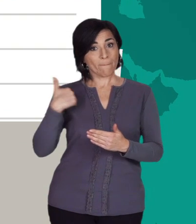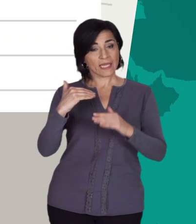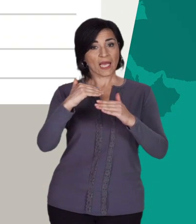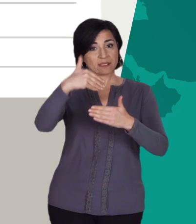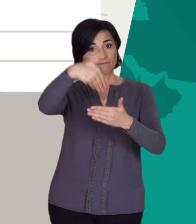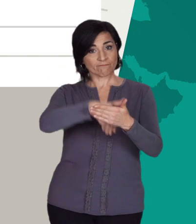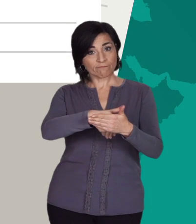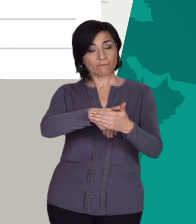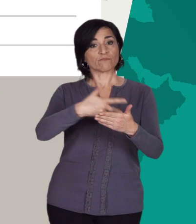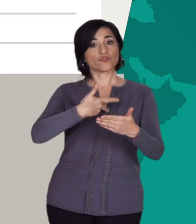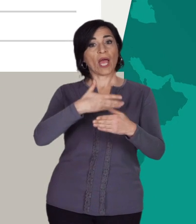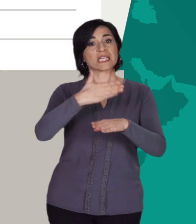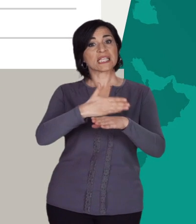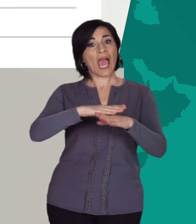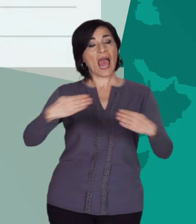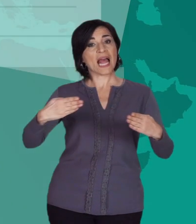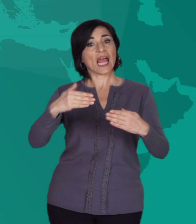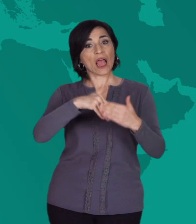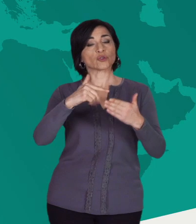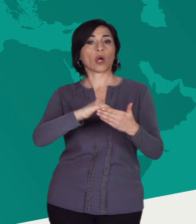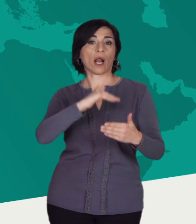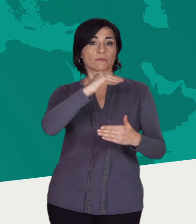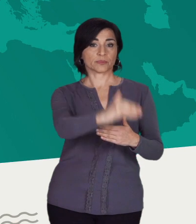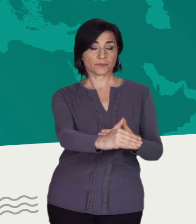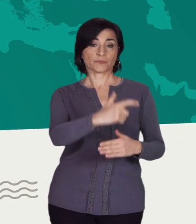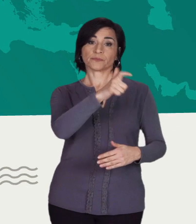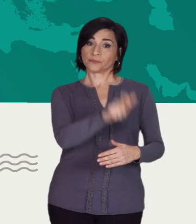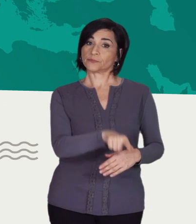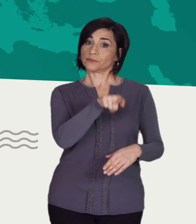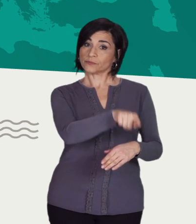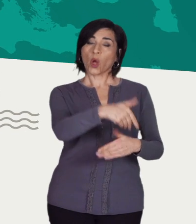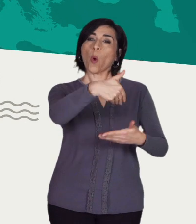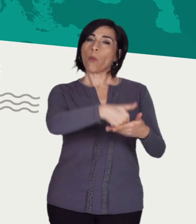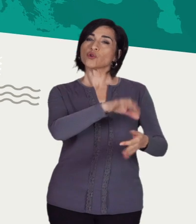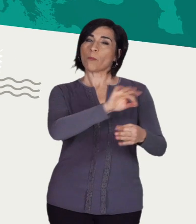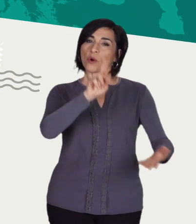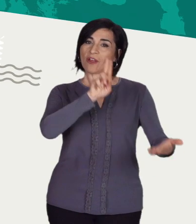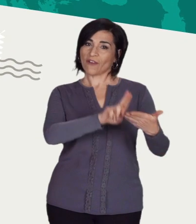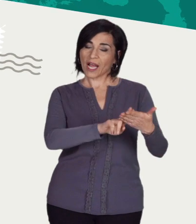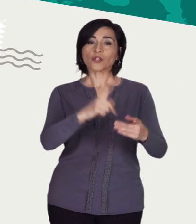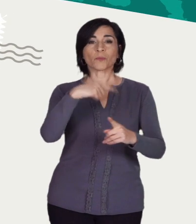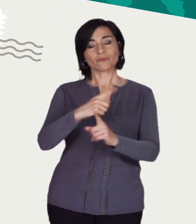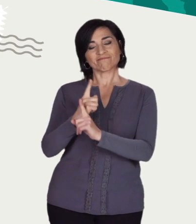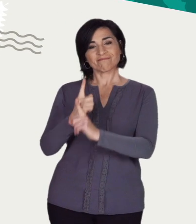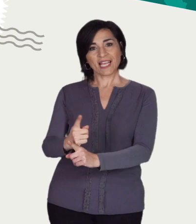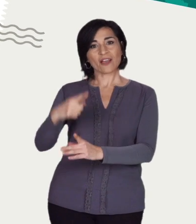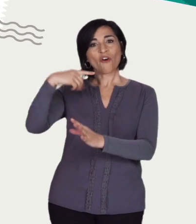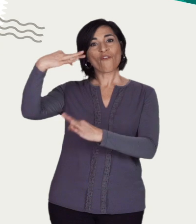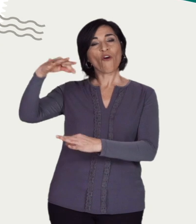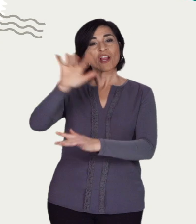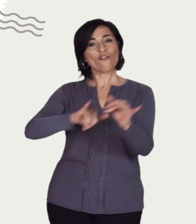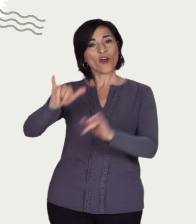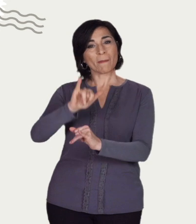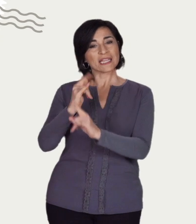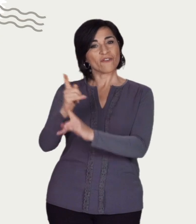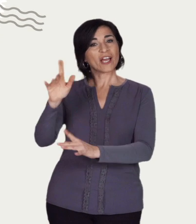plico contenente le schede elettorali. L'elettore, utilizzando la busta già affrancata e seguendo le istruzioni